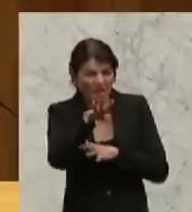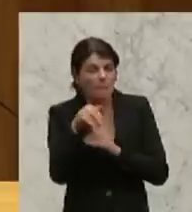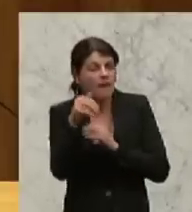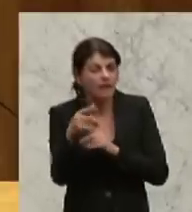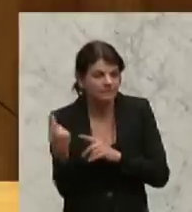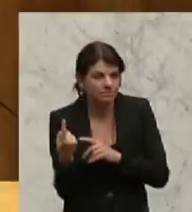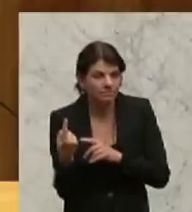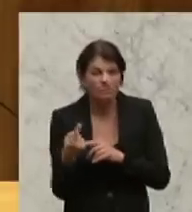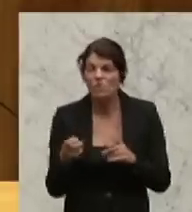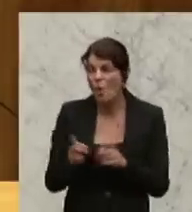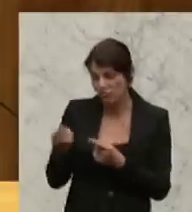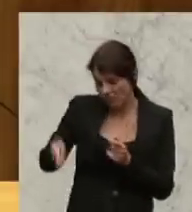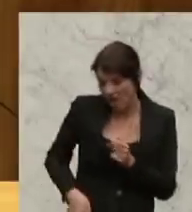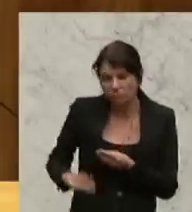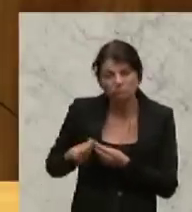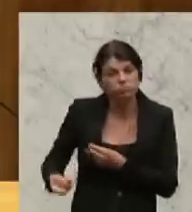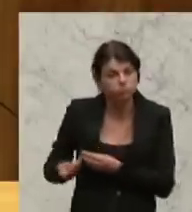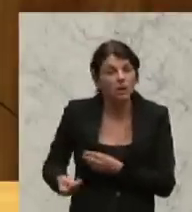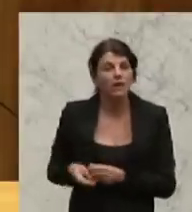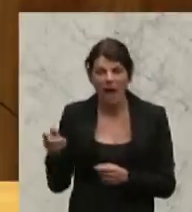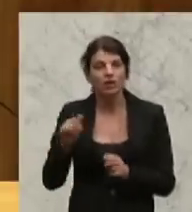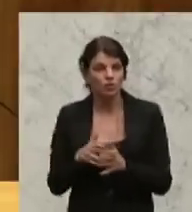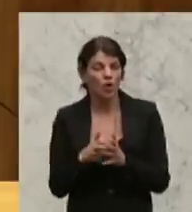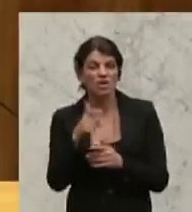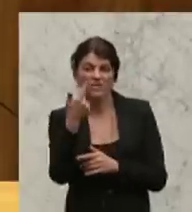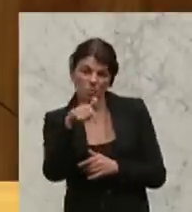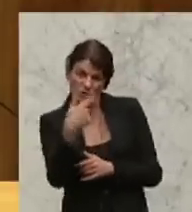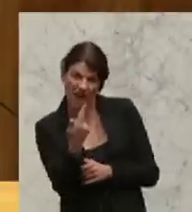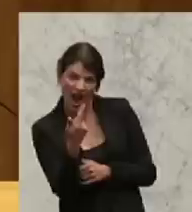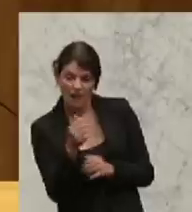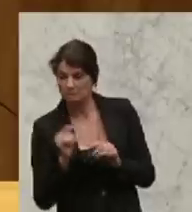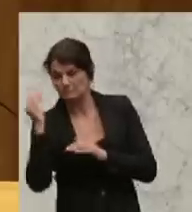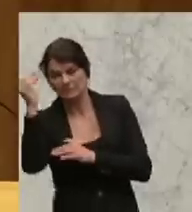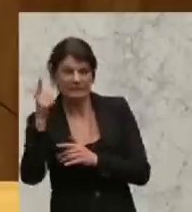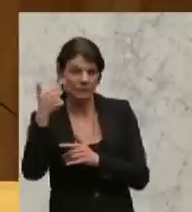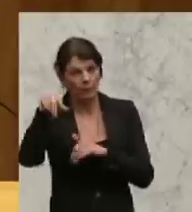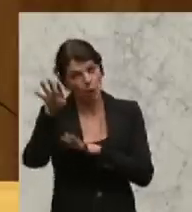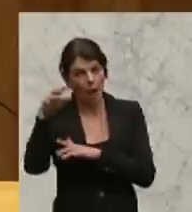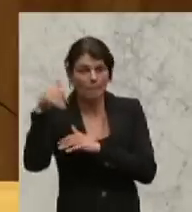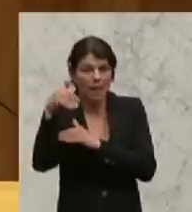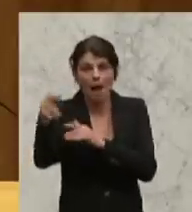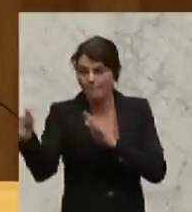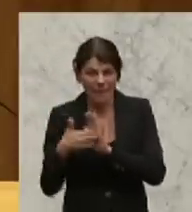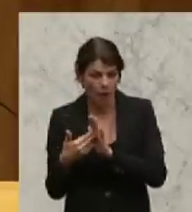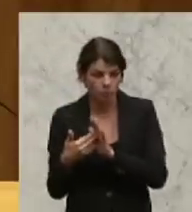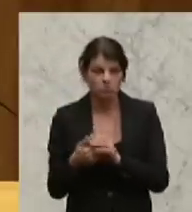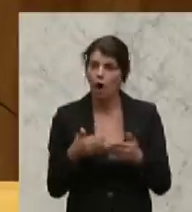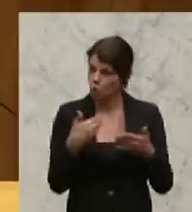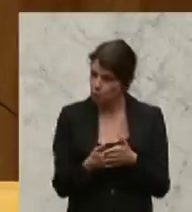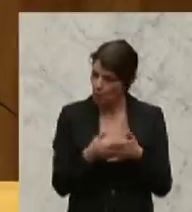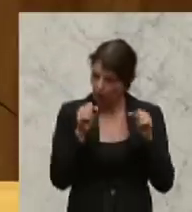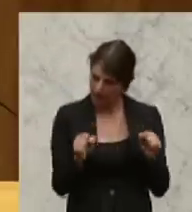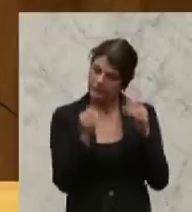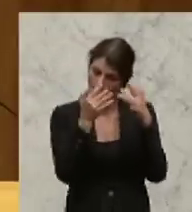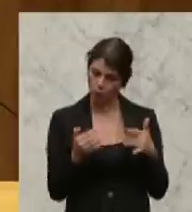Liquiditätsbedarf im unteren Fall 2,2 bis im oberen Fall 2,9 Milliarden. So errechnet sich das hier. Wir